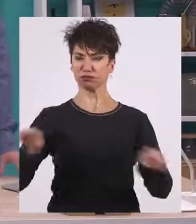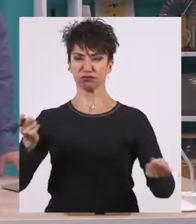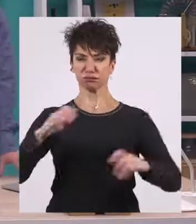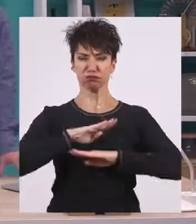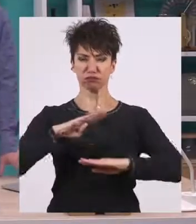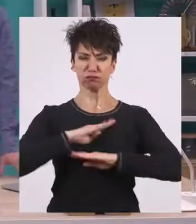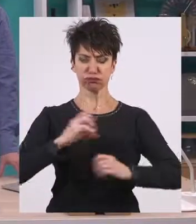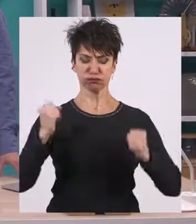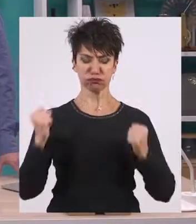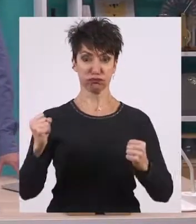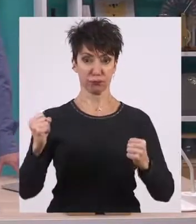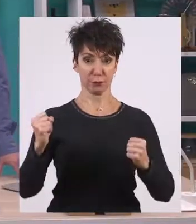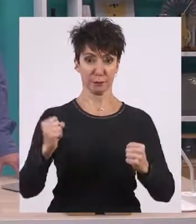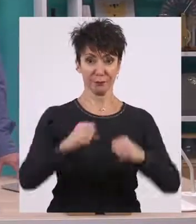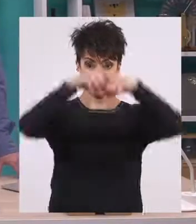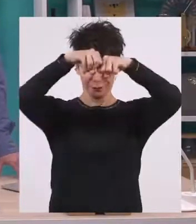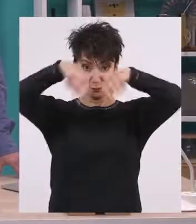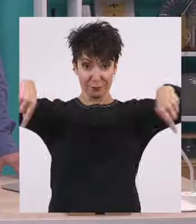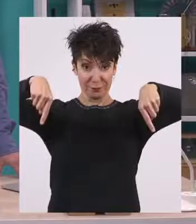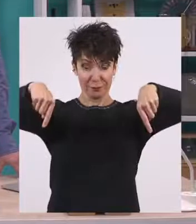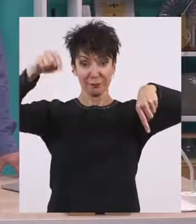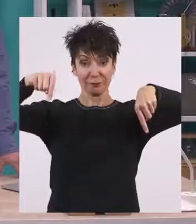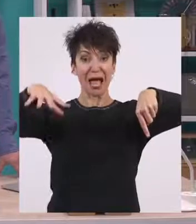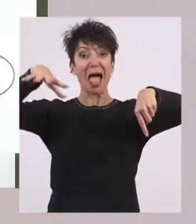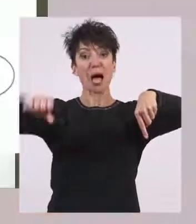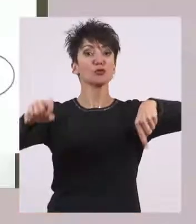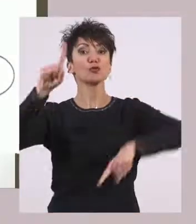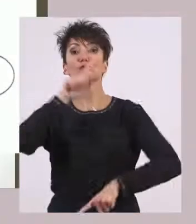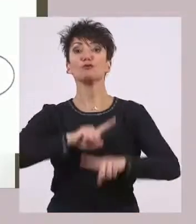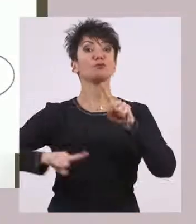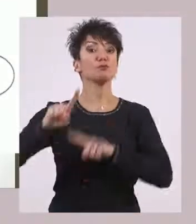Και για να δούμε την εξουσία. Ποιοι ασκούσαν την εξουσία στη Σπάρτη.